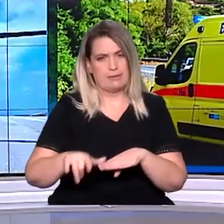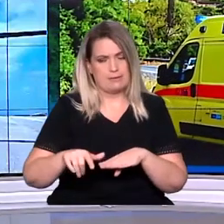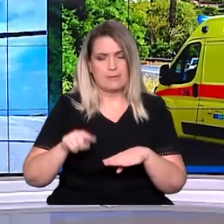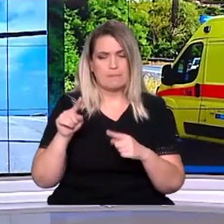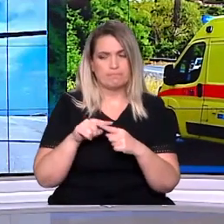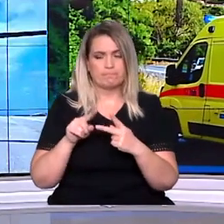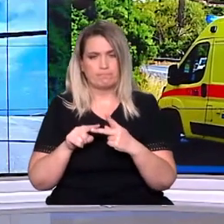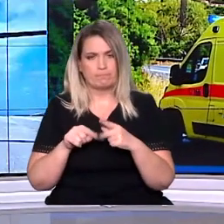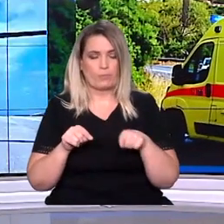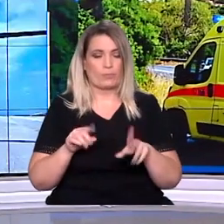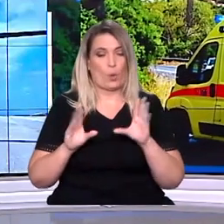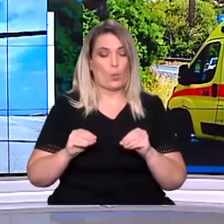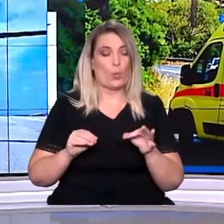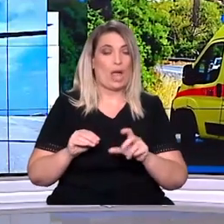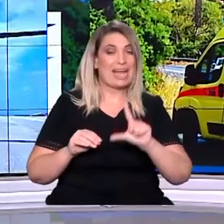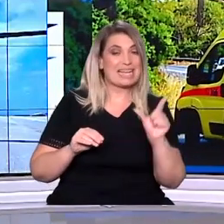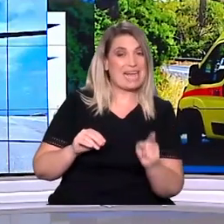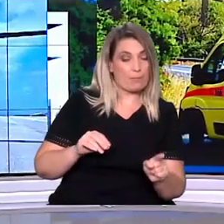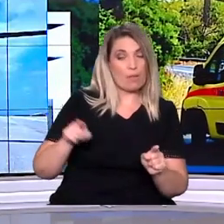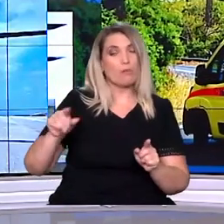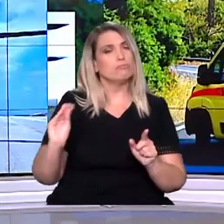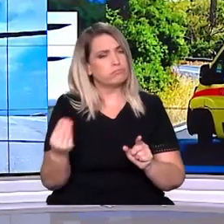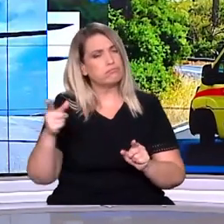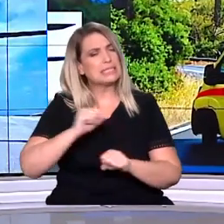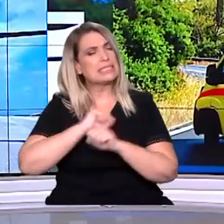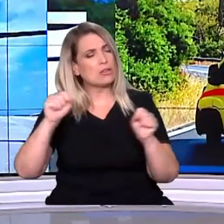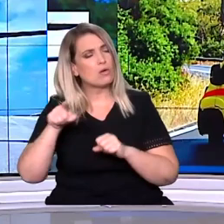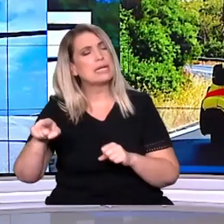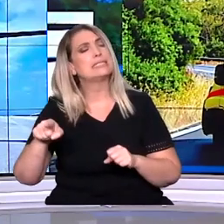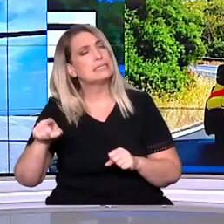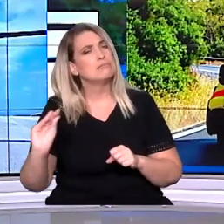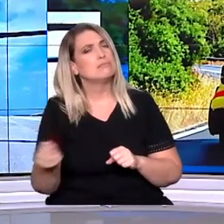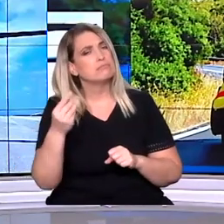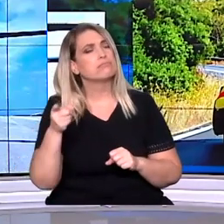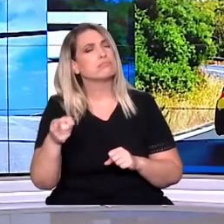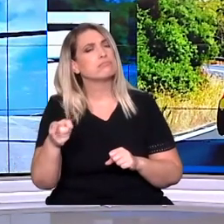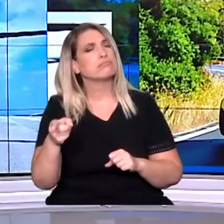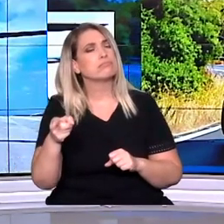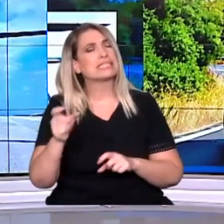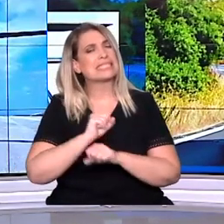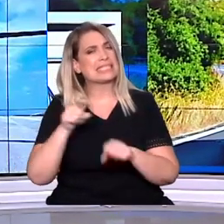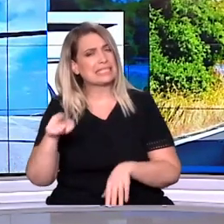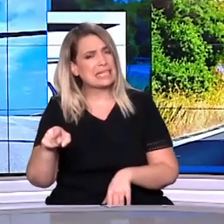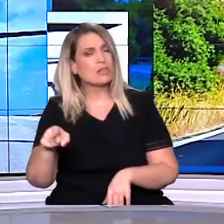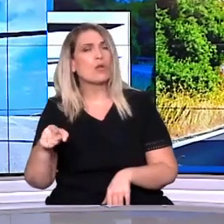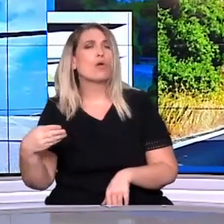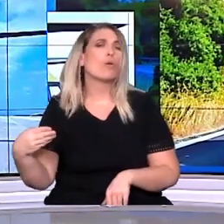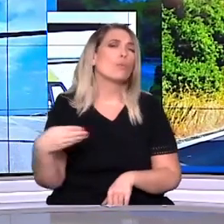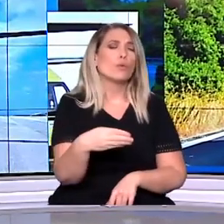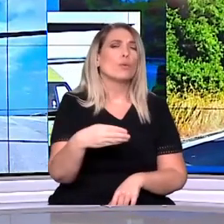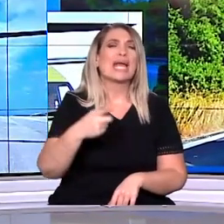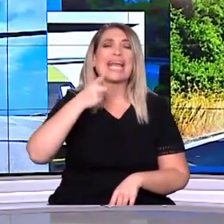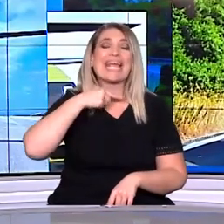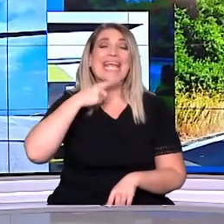το ένα της Καρπάθου και άλλο ένα περιστατικό στη Σαντορίνη. Το περιστατικό της Σαντορίνης πρέπει να μεταφερθεί από τη Σαντορίνη στο Ηράκλειο και της